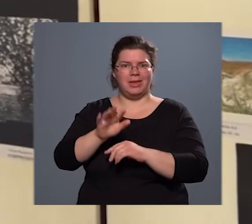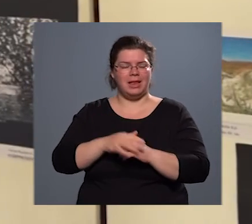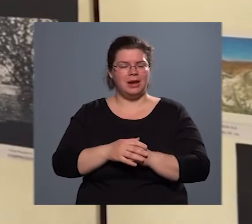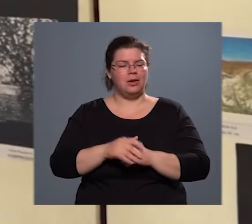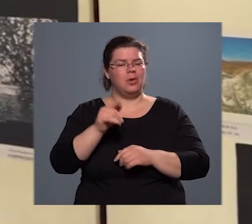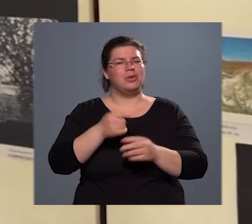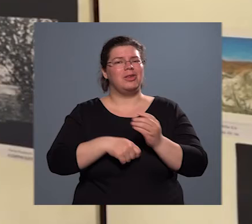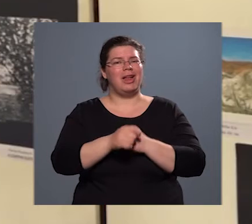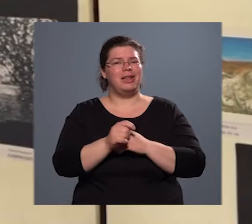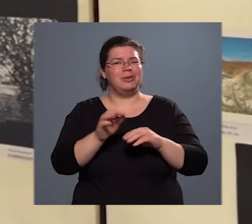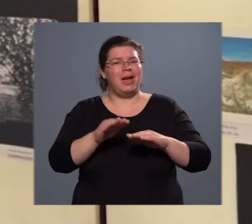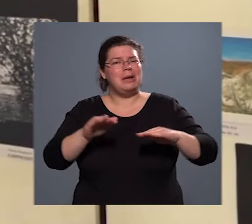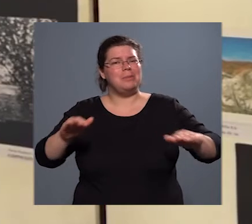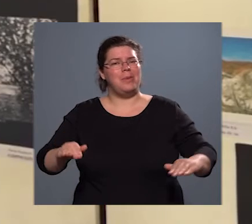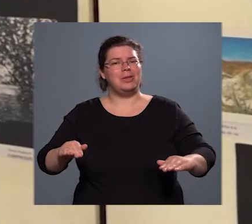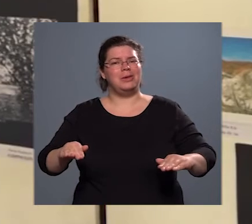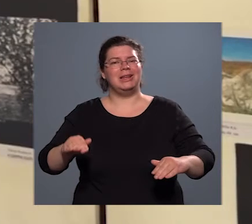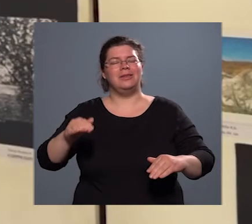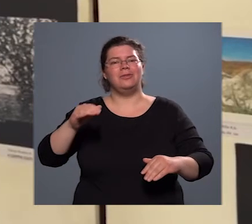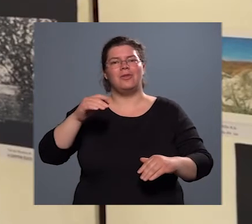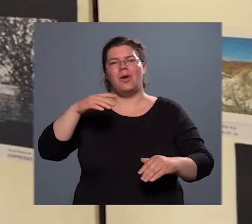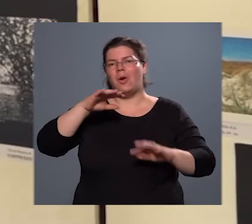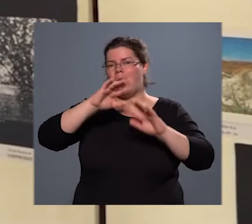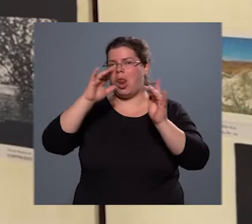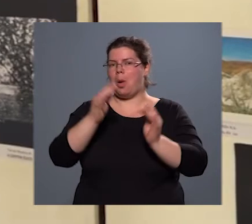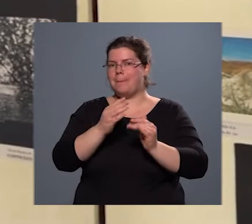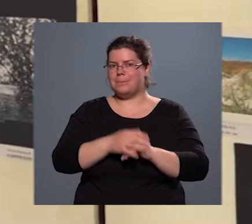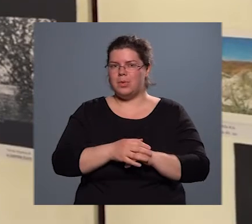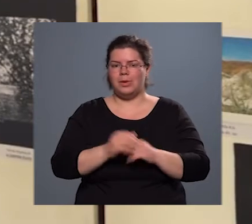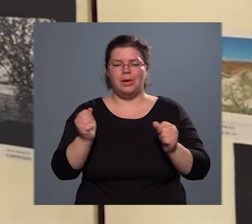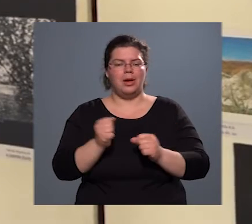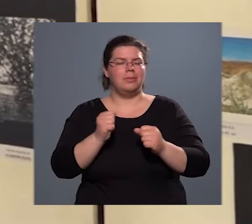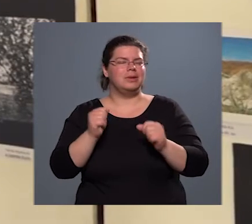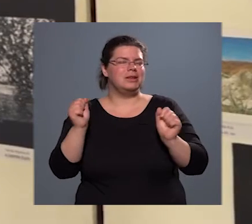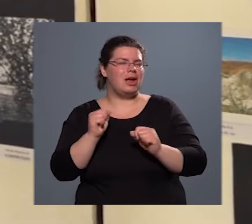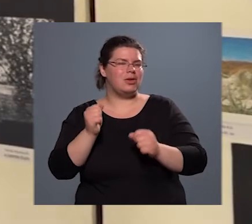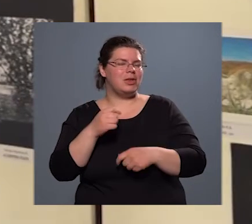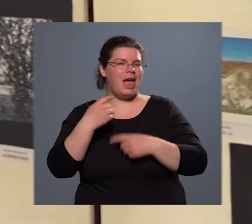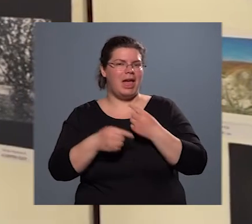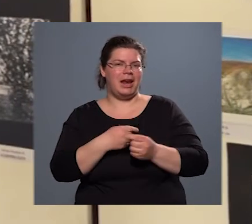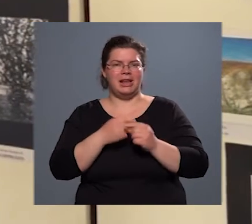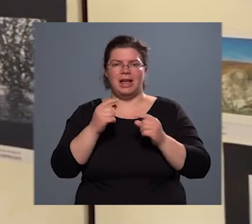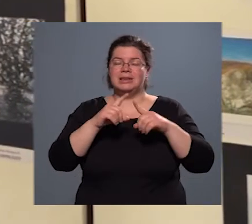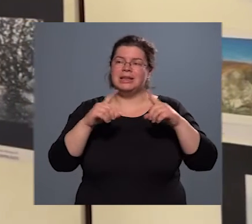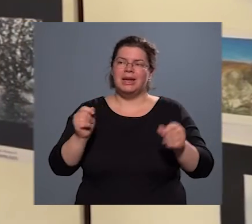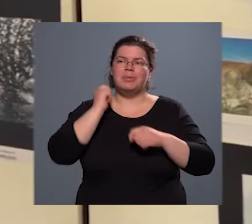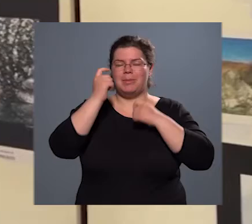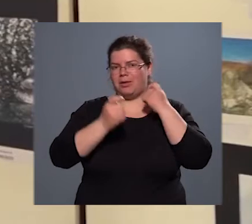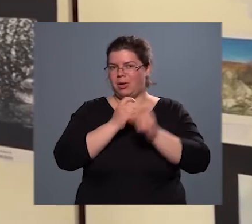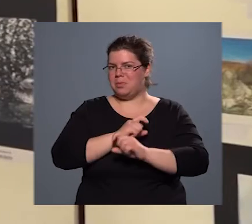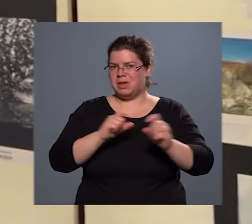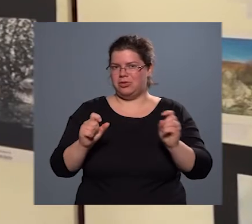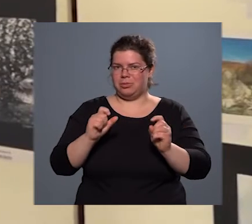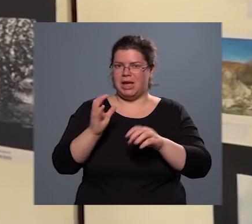padon lévő lombokat, ami nagyon eredeti képi megfogalmazása miatt nyerte el a zsűri tetszését.